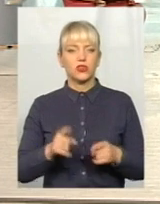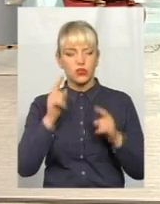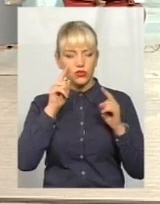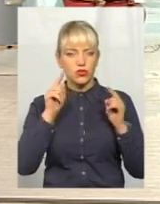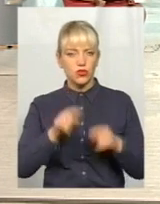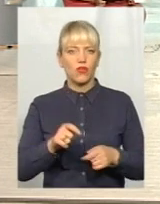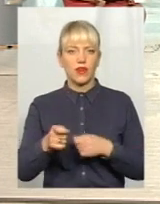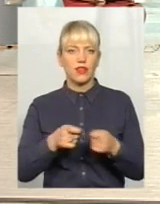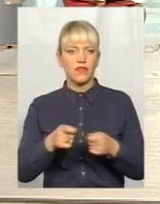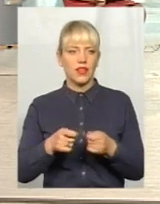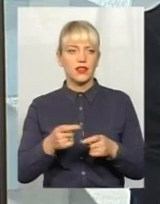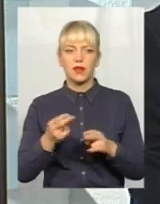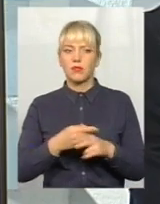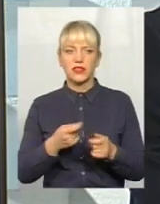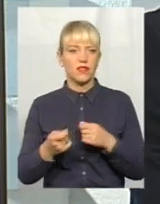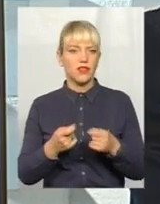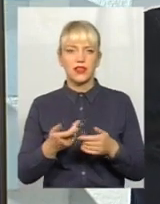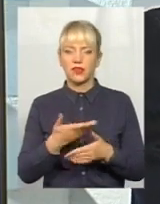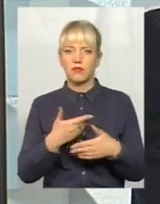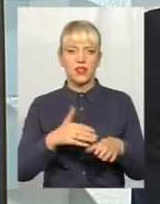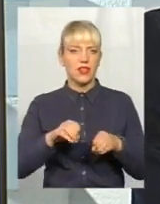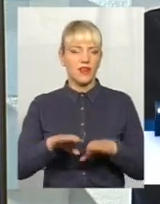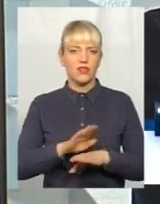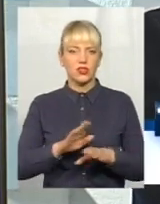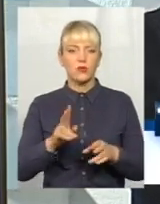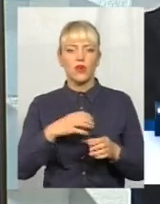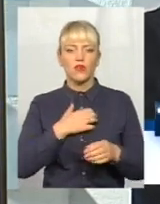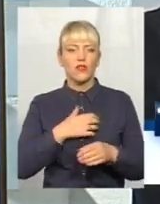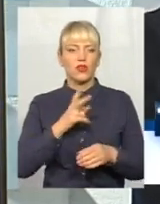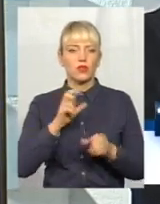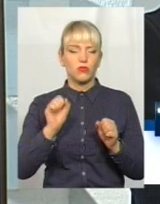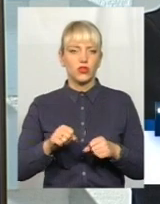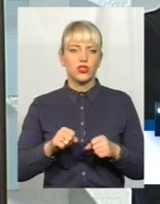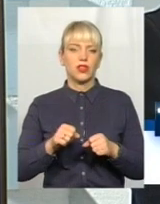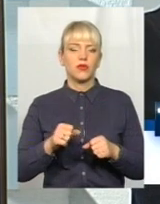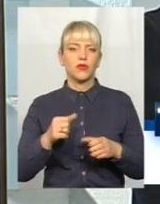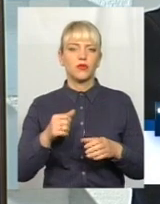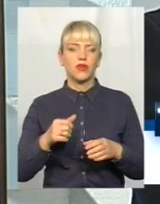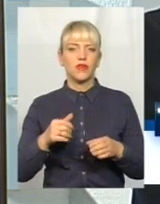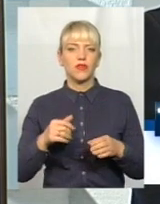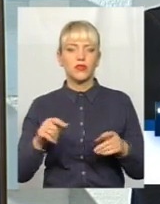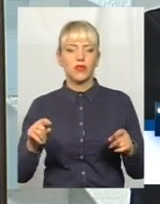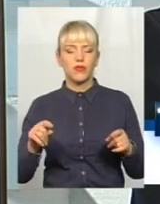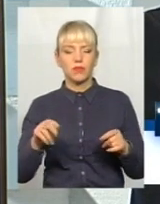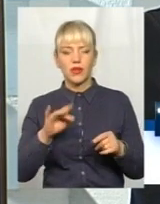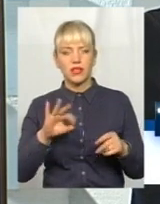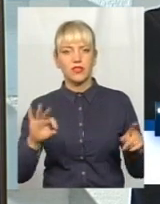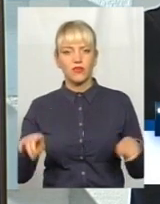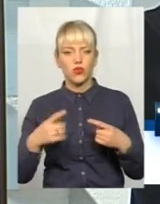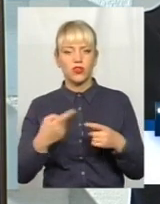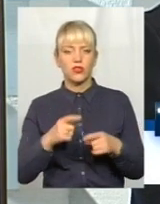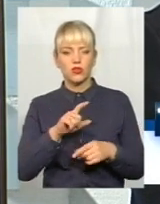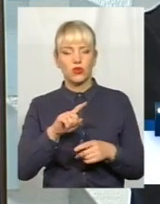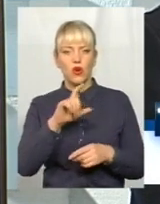тому що без влади ми не вирішимо основне, хто може допомогти в створенні цього хоспису, це влада. Але і